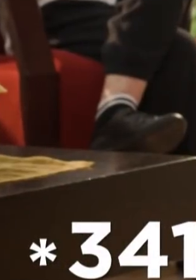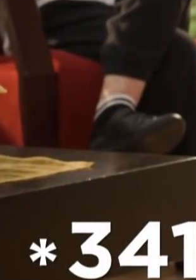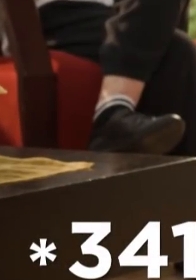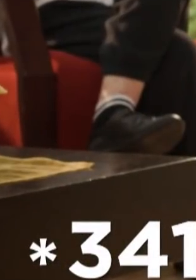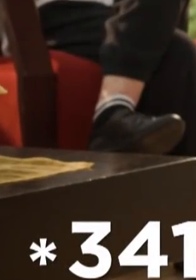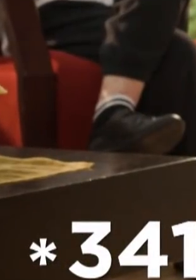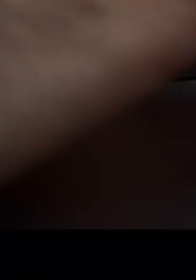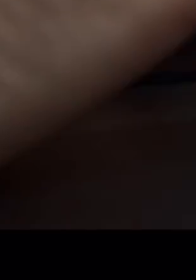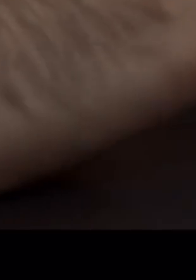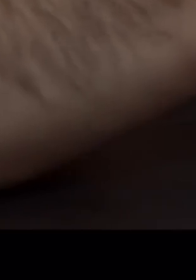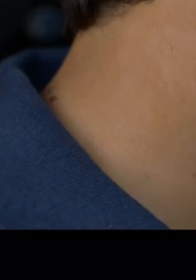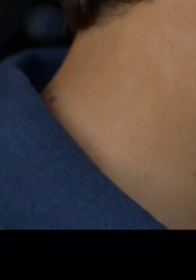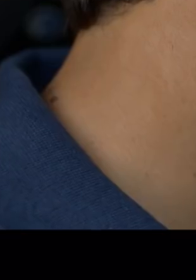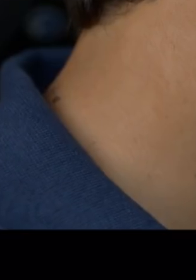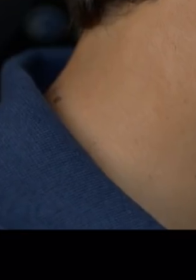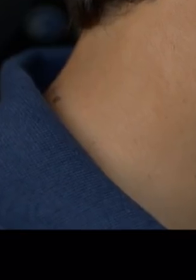בביקיור לייזר.